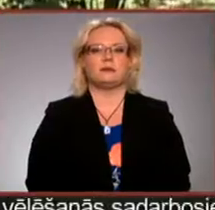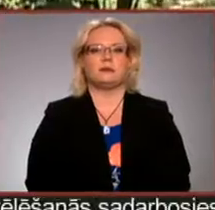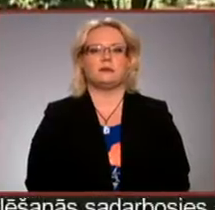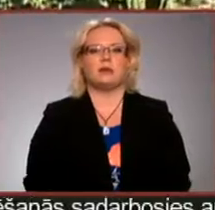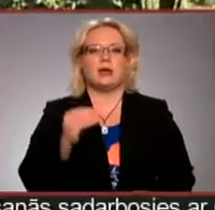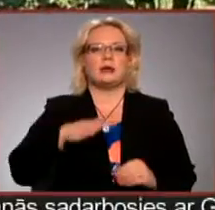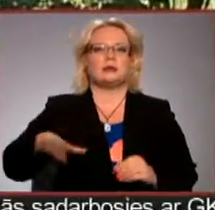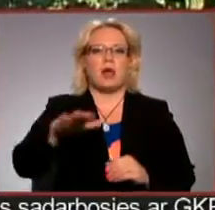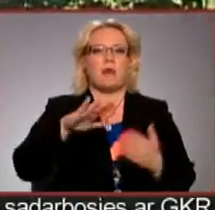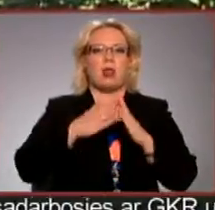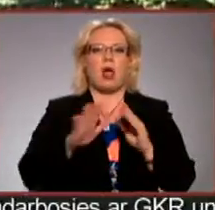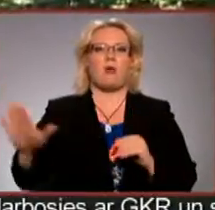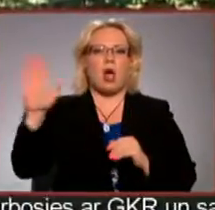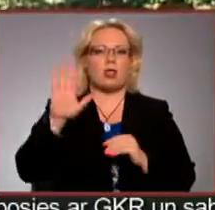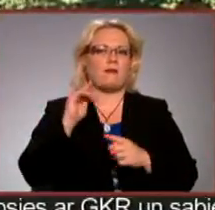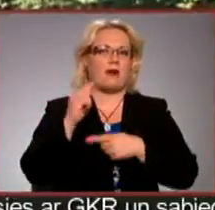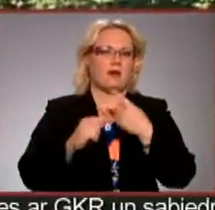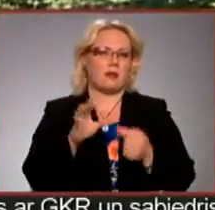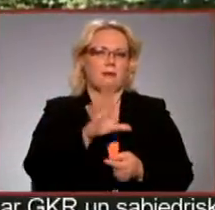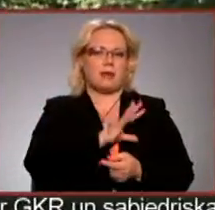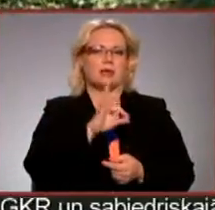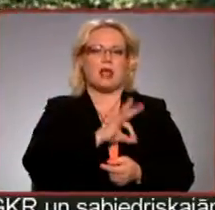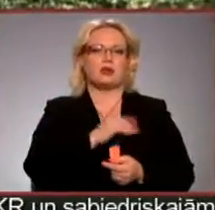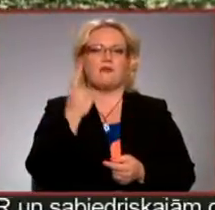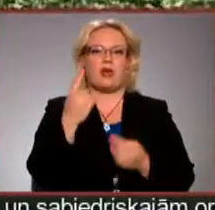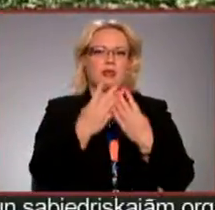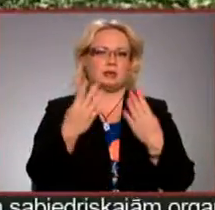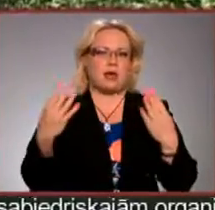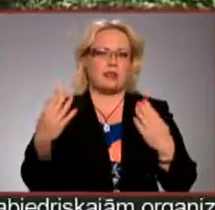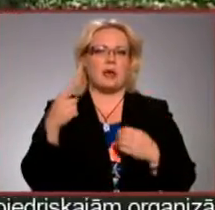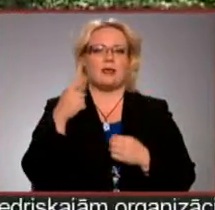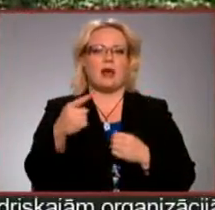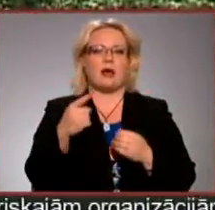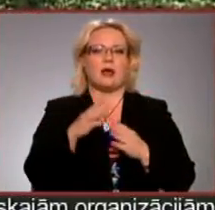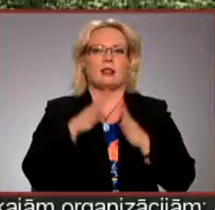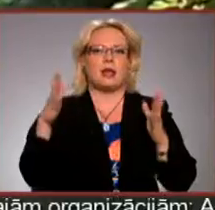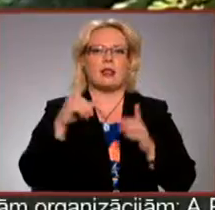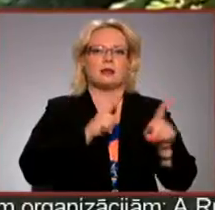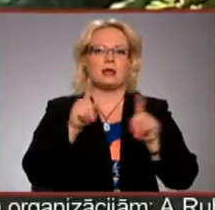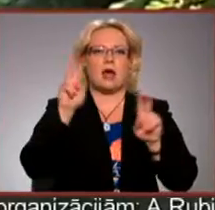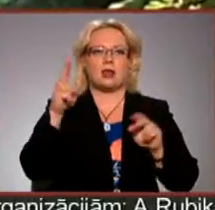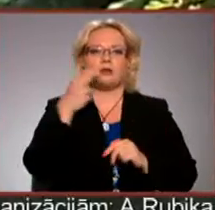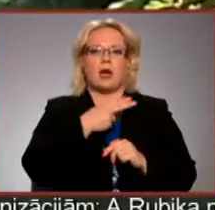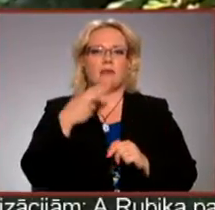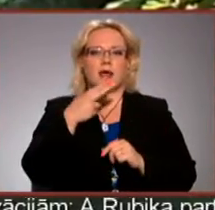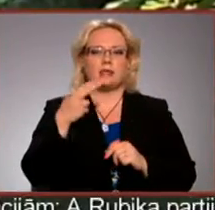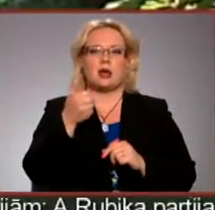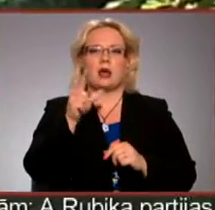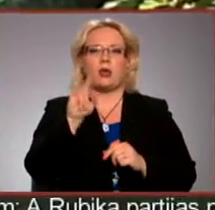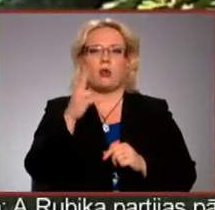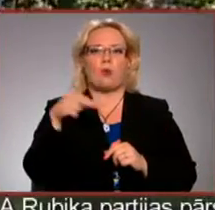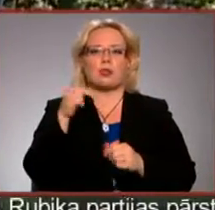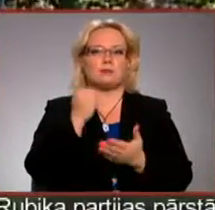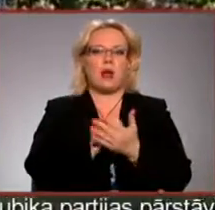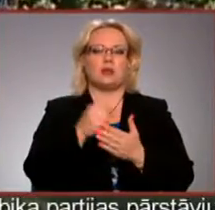Zemgās lauku Aina vai Alež bijušas raksturīgas viensētas. Tāda ir arī Lielzariņu saimniecība Jelgavas novada glūdes pagastā.